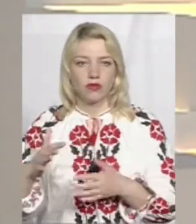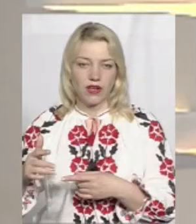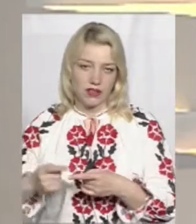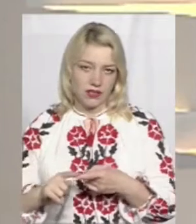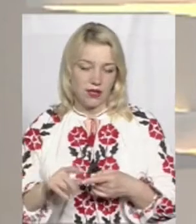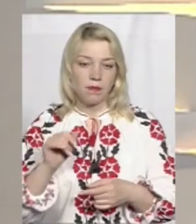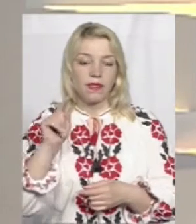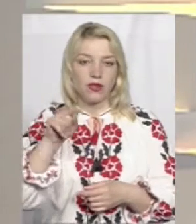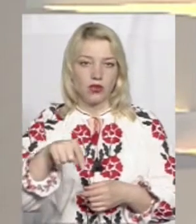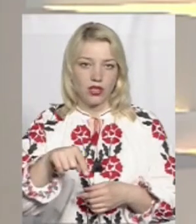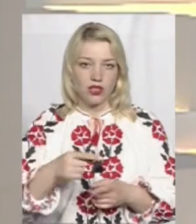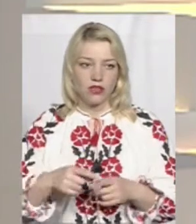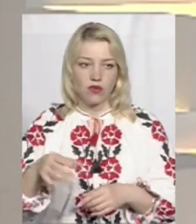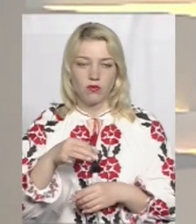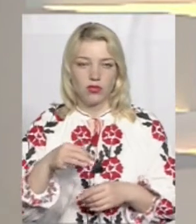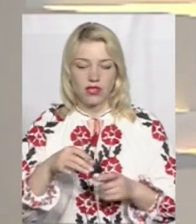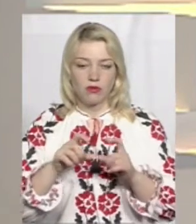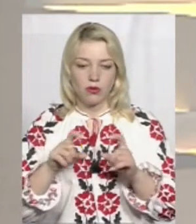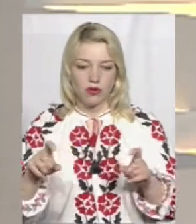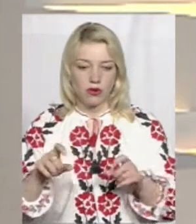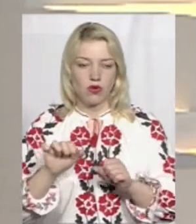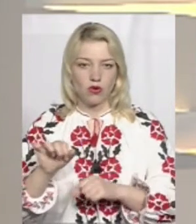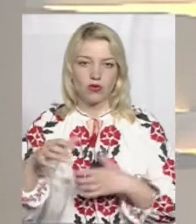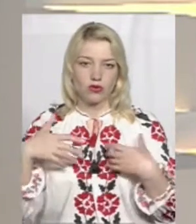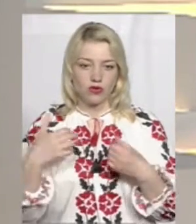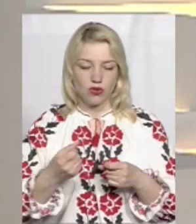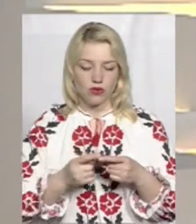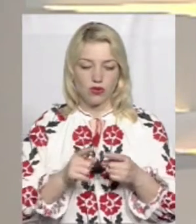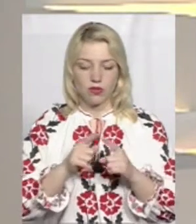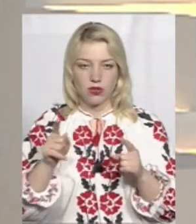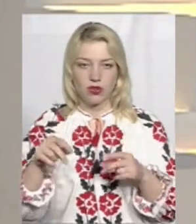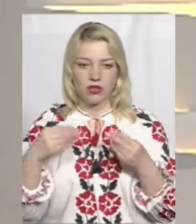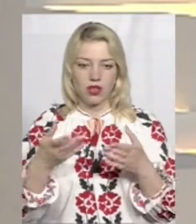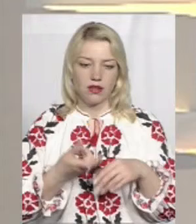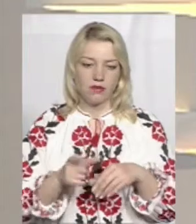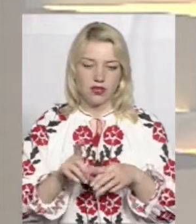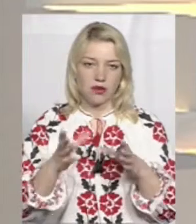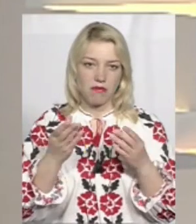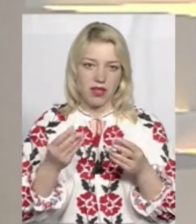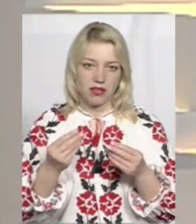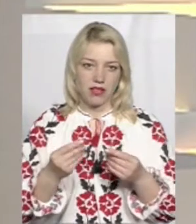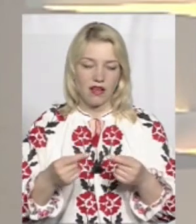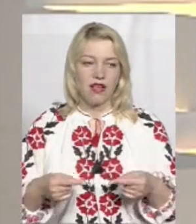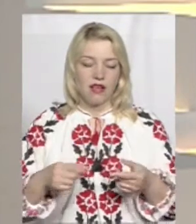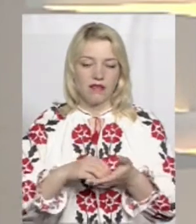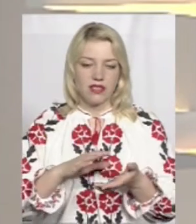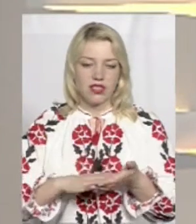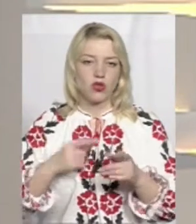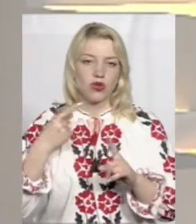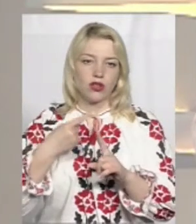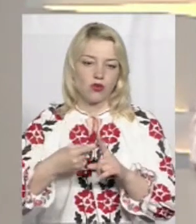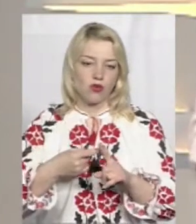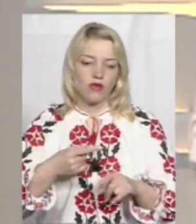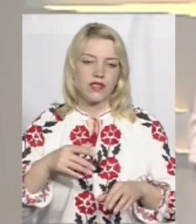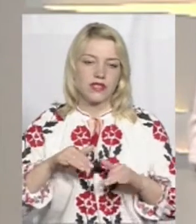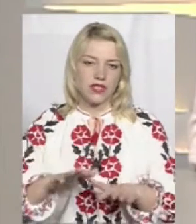До речі, в обласному департаменті охорони здоров'я цьому періоду дали більш м'яке визначення додаткові заходи імунізації.